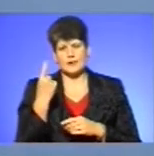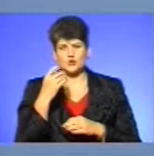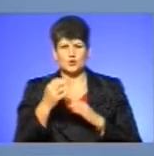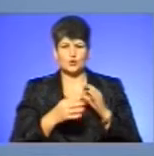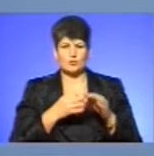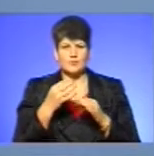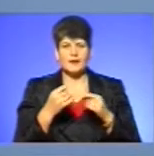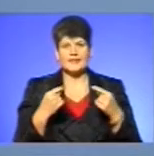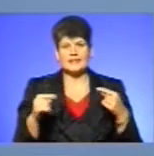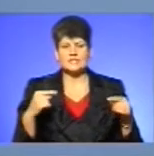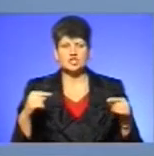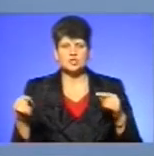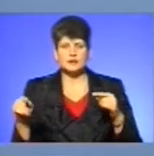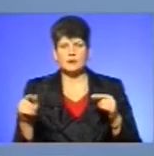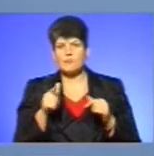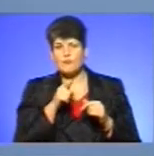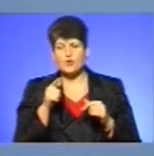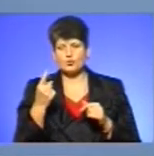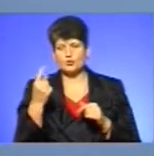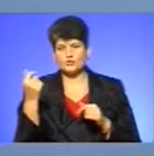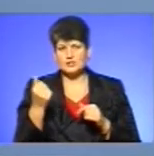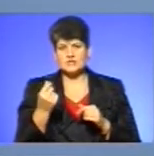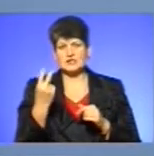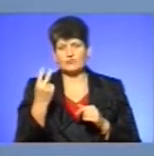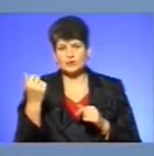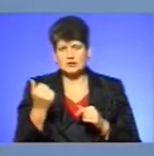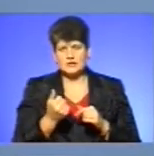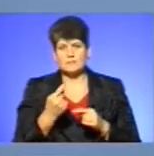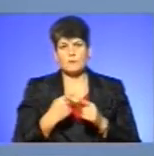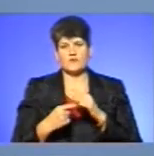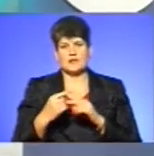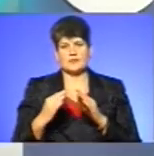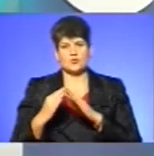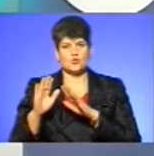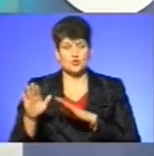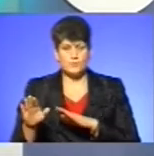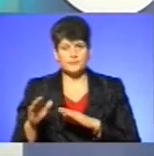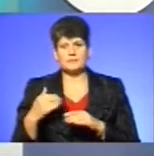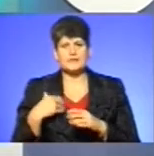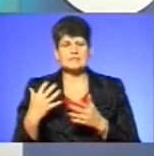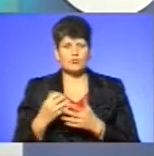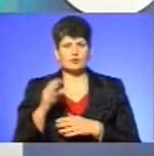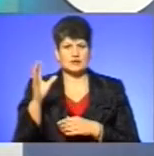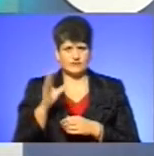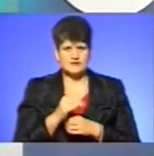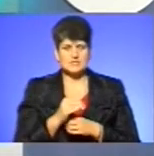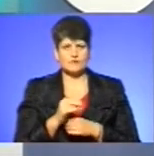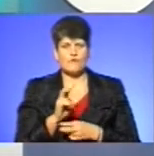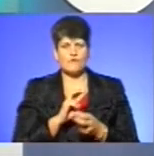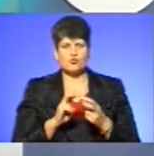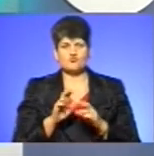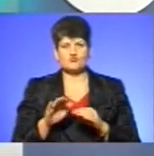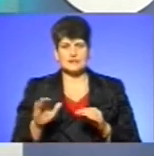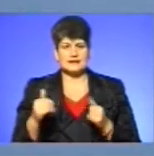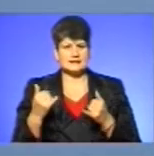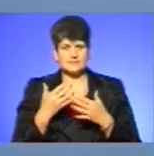інших протягом тижня-двох ми знаходили і портали додому. Тобто знаходили всіх, в розшуку зараз дітей немає? Так,